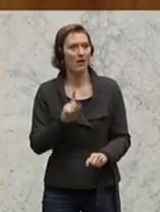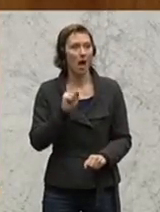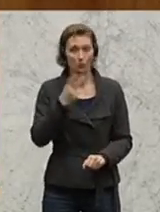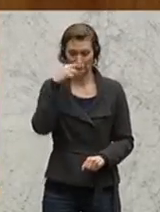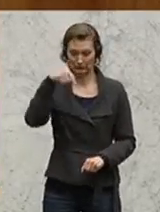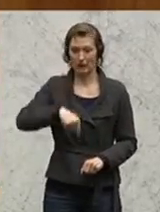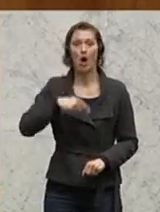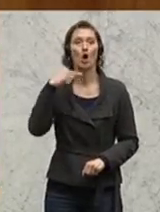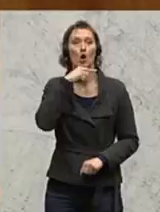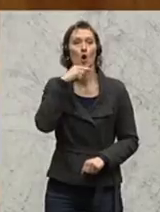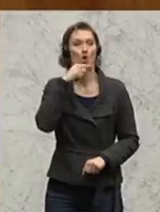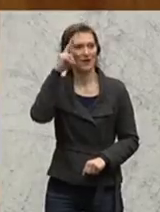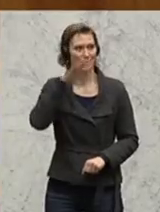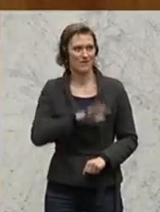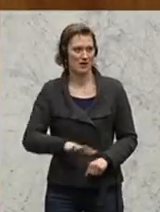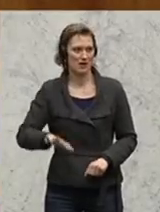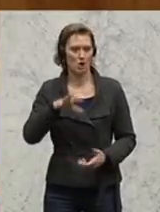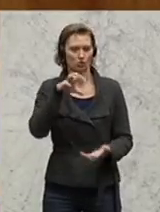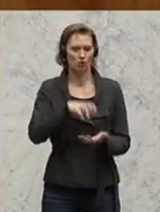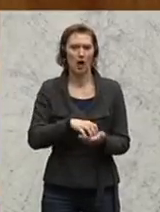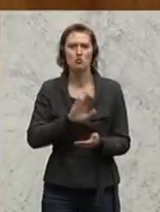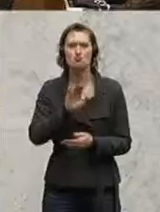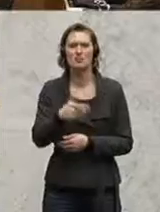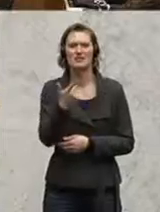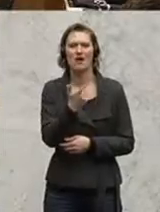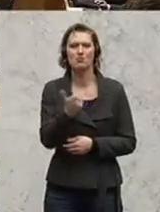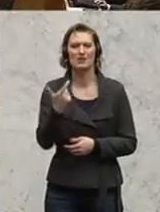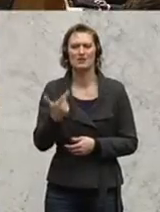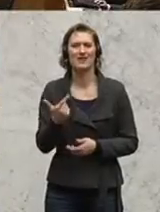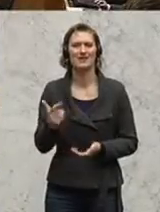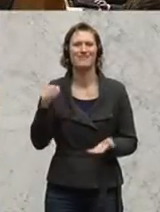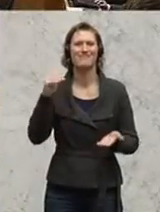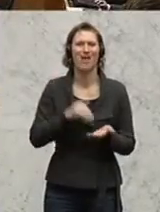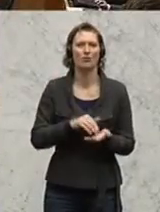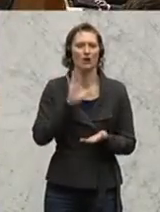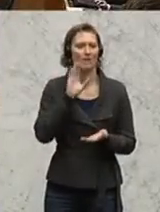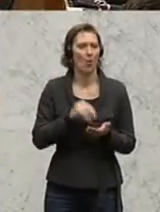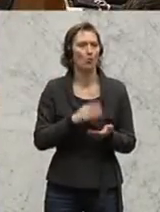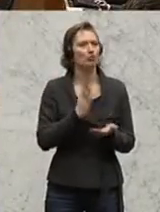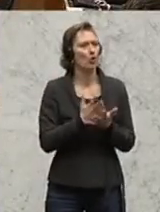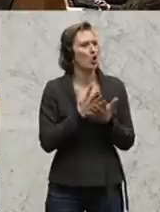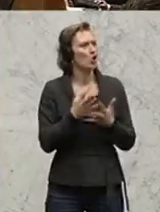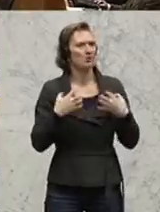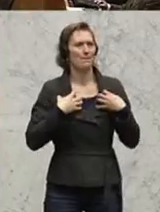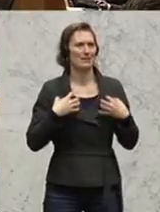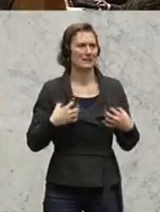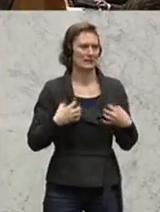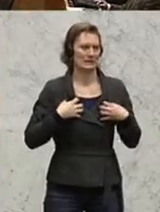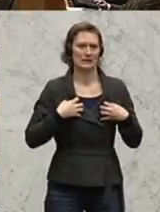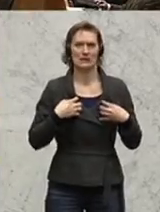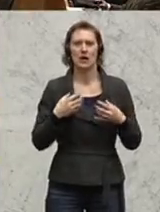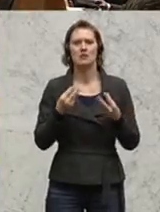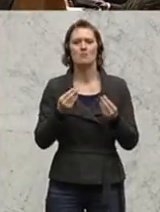Roten Wien, wo die Stadt mit über 220.000 Wohnungen der größte Immobilienbesitzer Europas ist.